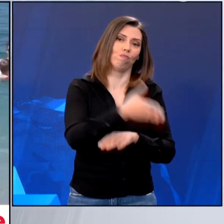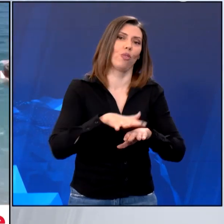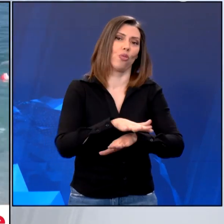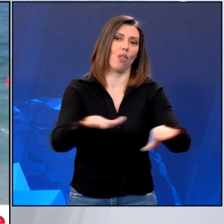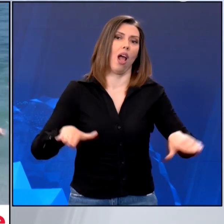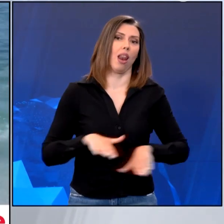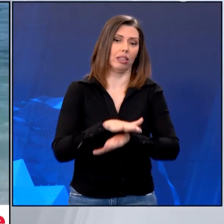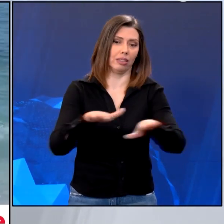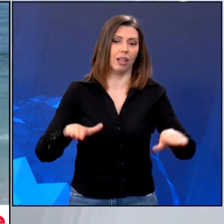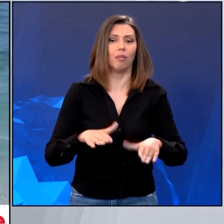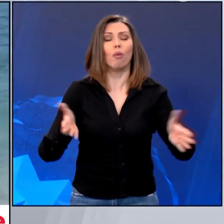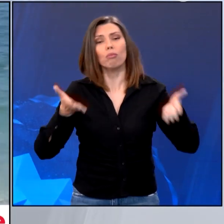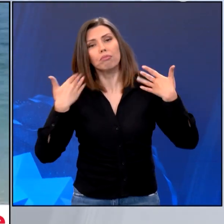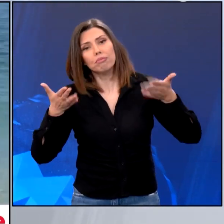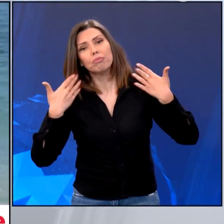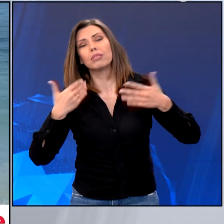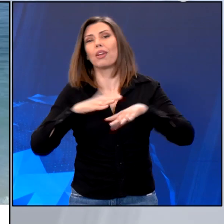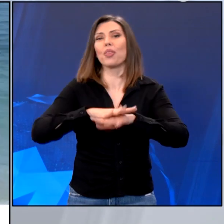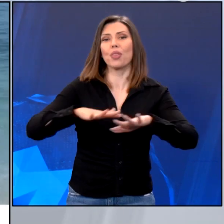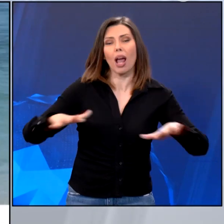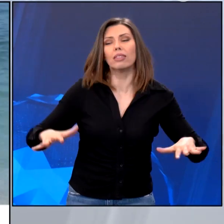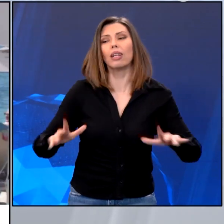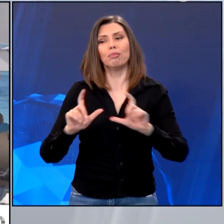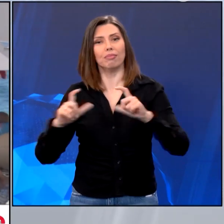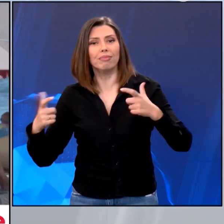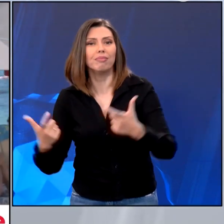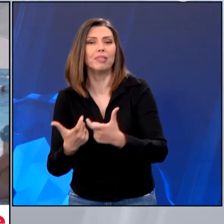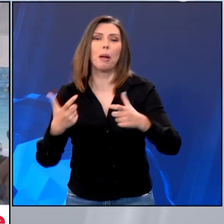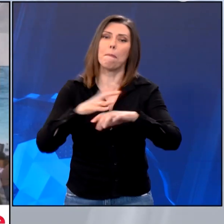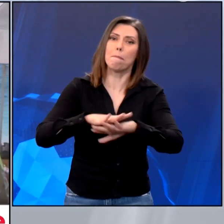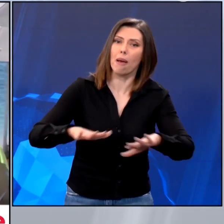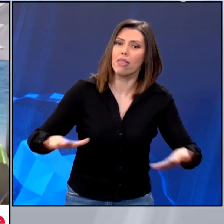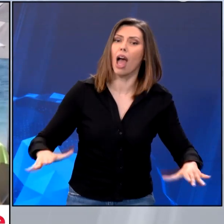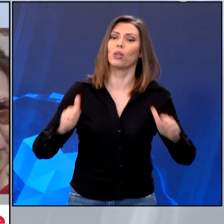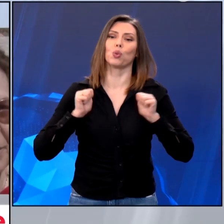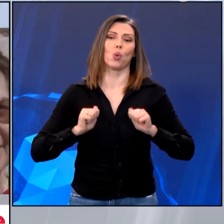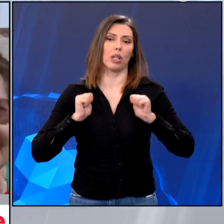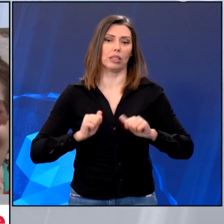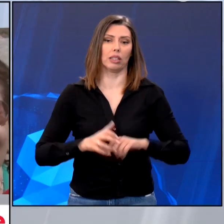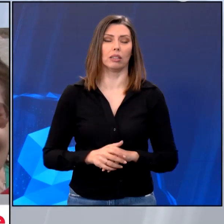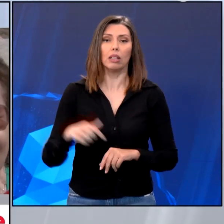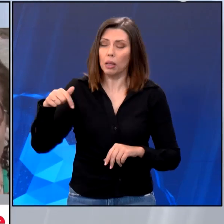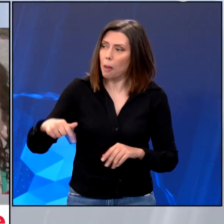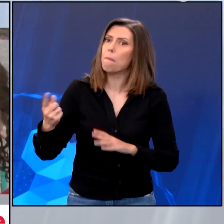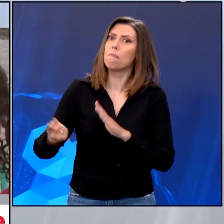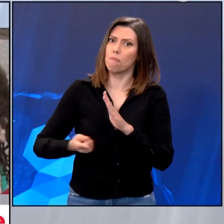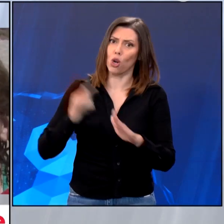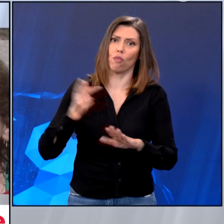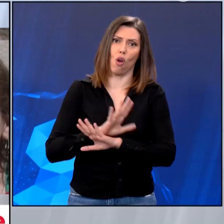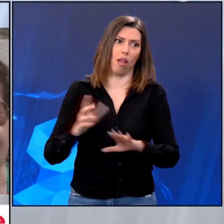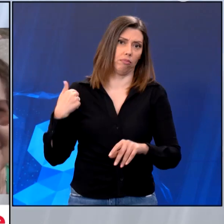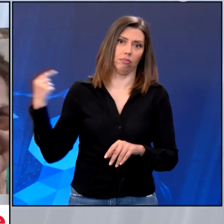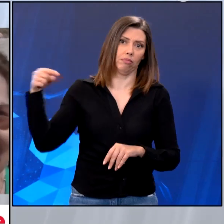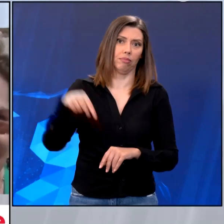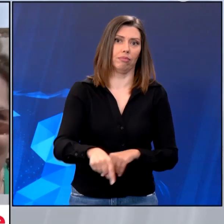Ανάσα τροσιάς, δίπλα στη θάλασσα βρήκαν οικογένειες και μικρά παιδιά αλλά και οι τουρίστες. Σήμερα εγώ πρώτη μέρα ήρθα γιατί